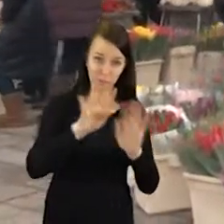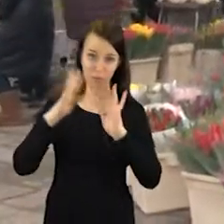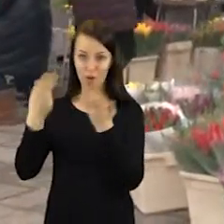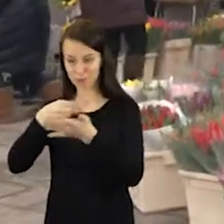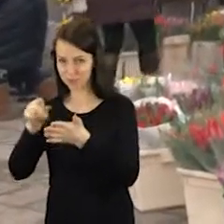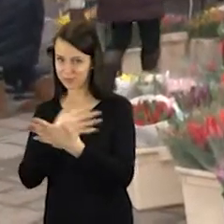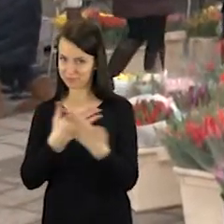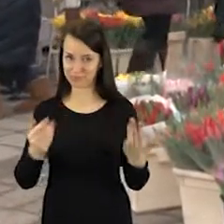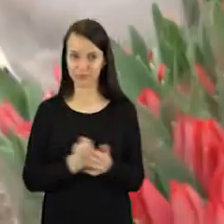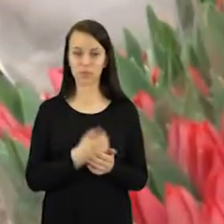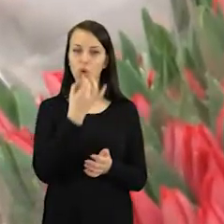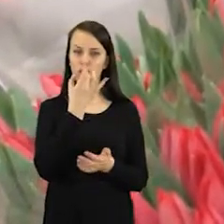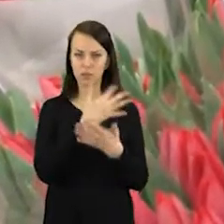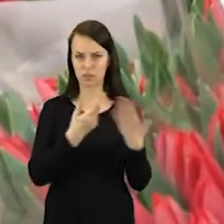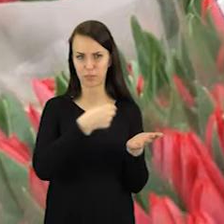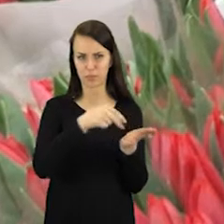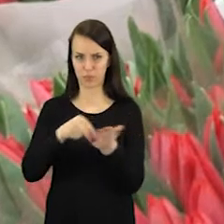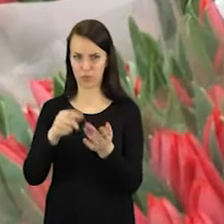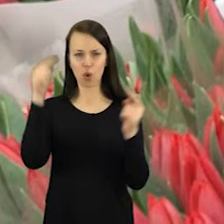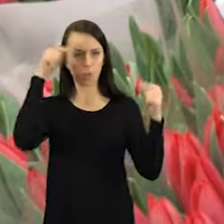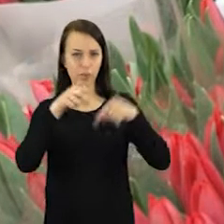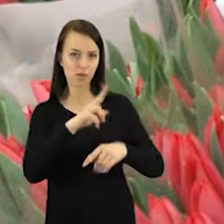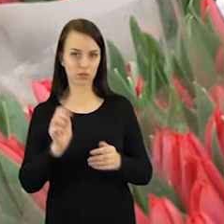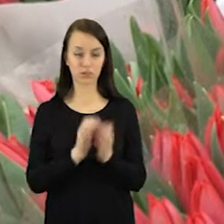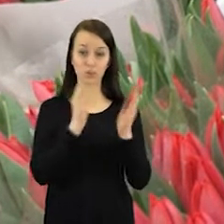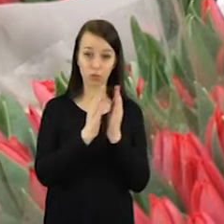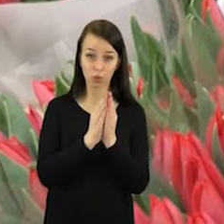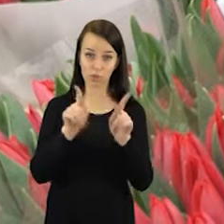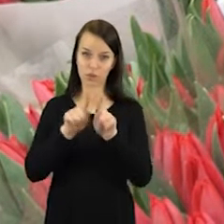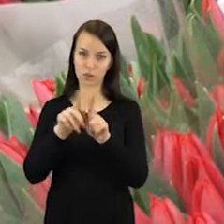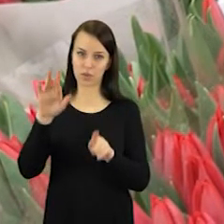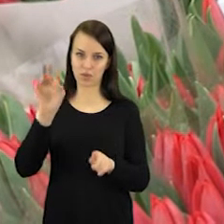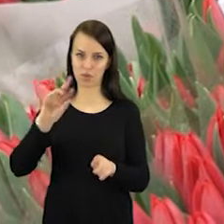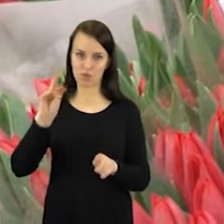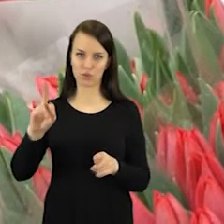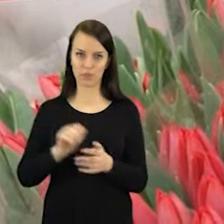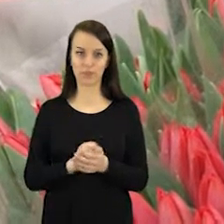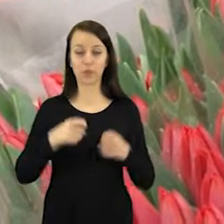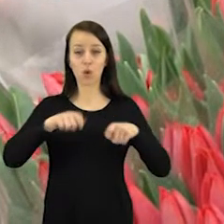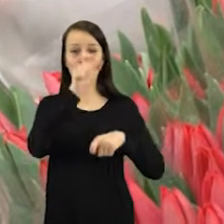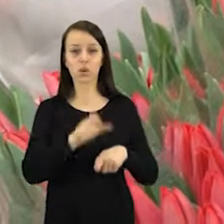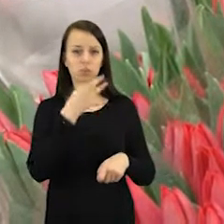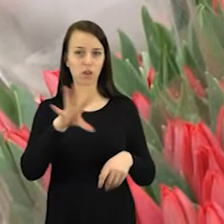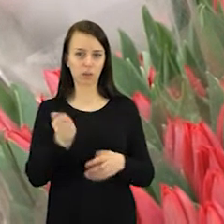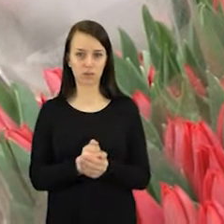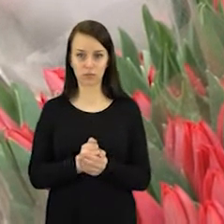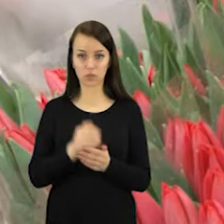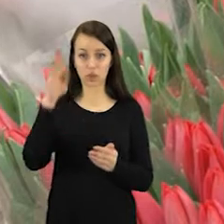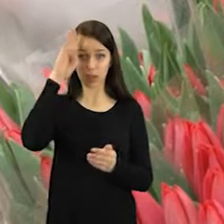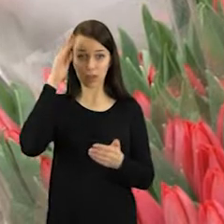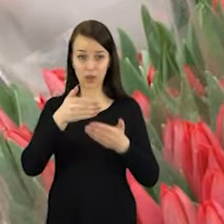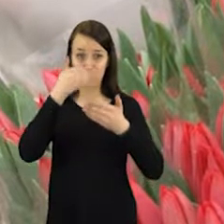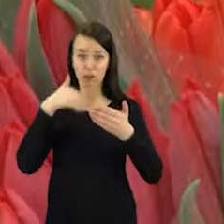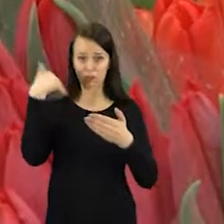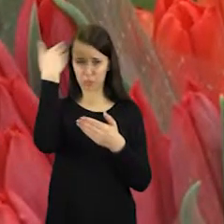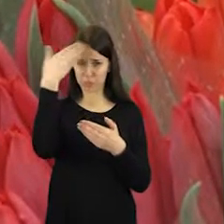įvairiausi žiedai, bet populiariausios rožės ir žinoma tulpes. Prekiai visako, kad moterų dienos iš vakarėse vyrai nelinkė apsirūpinti